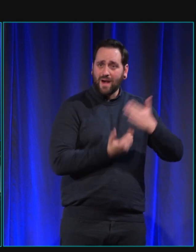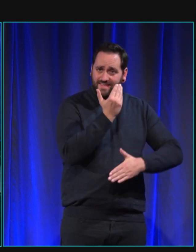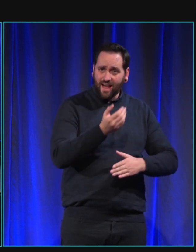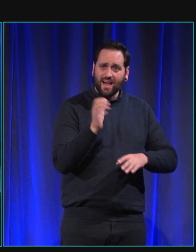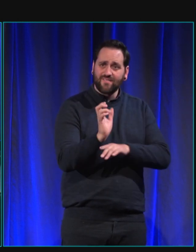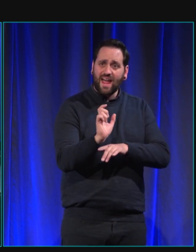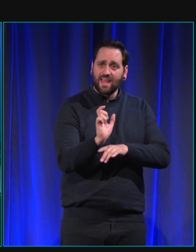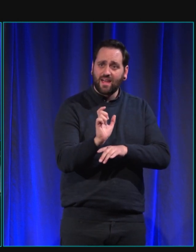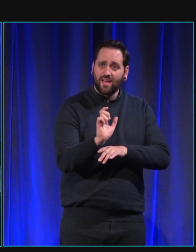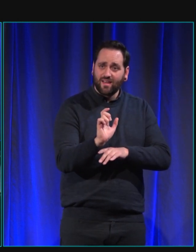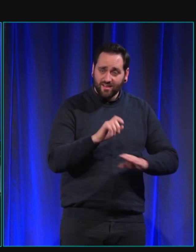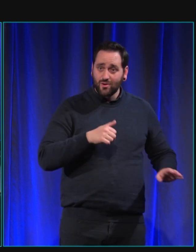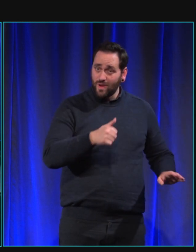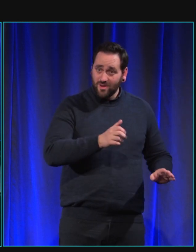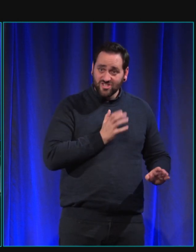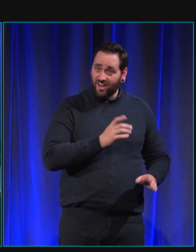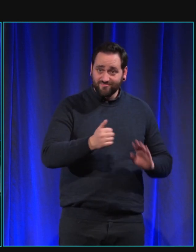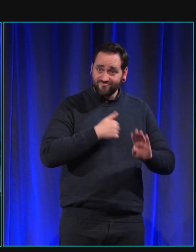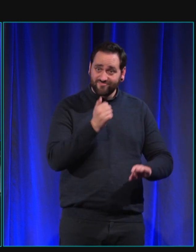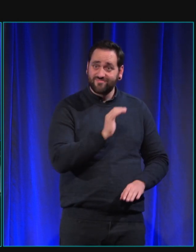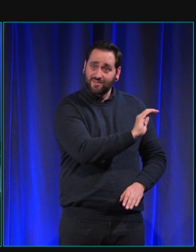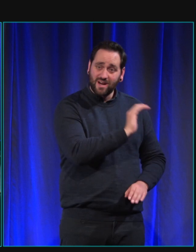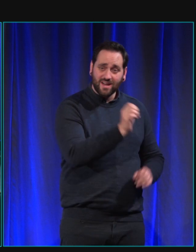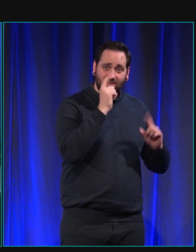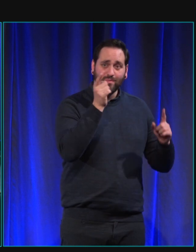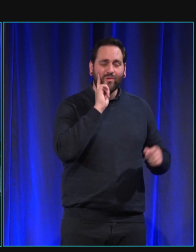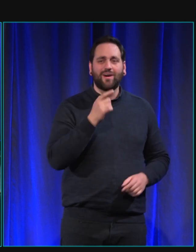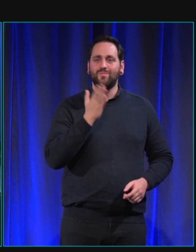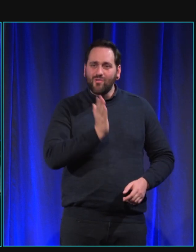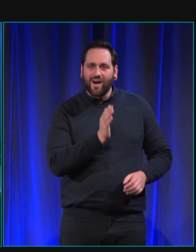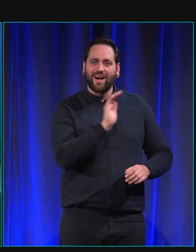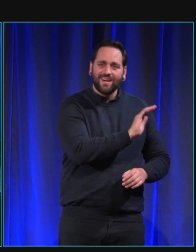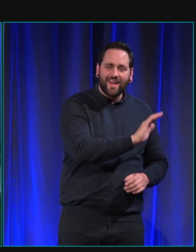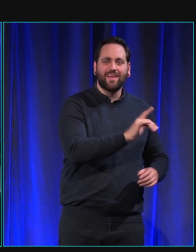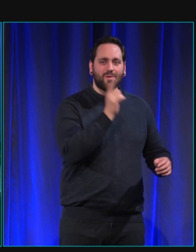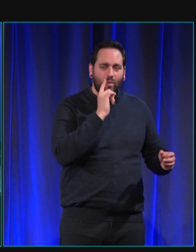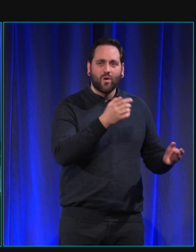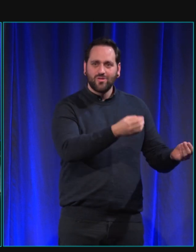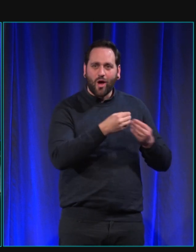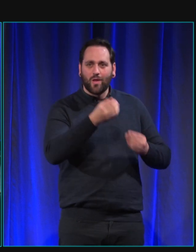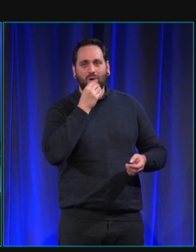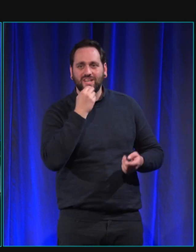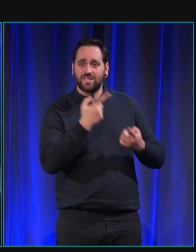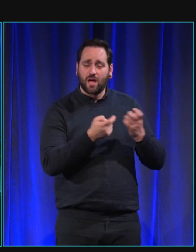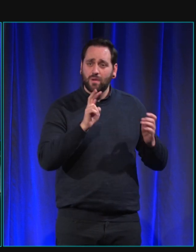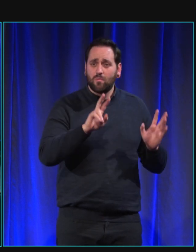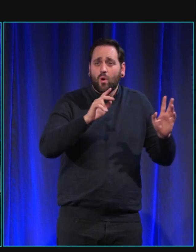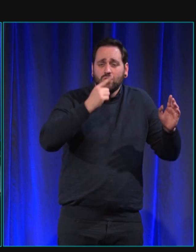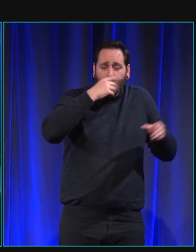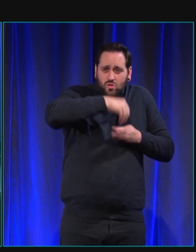réveillait pas il ne pouvait pas avoir à manger donc c'est là que c un échange et en effet instantiquement le chien peut aider une personne